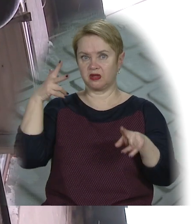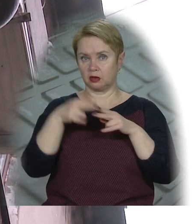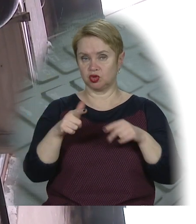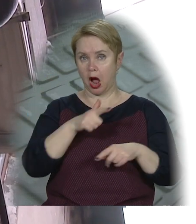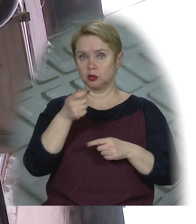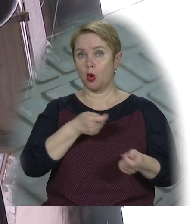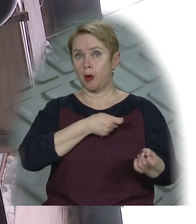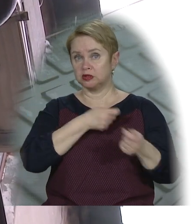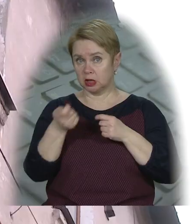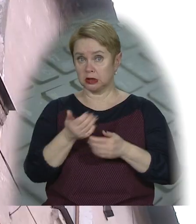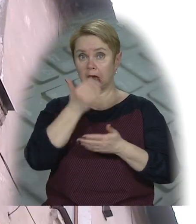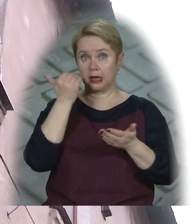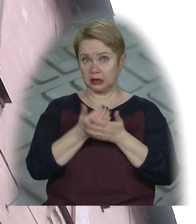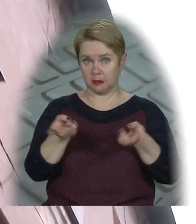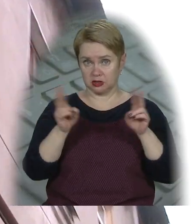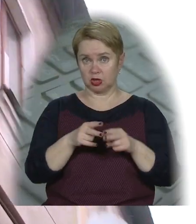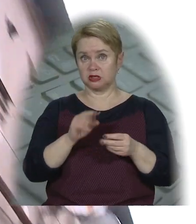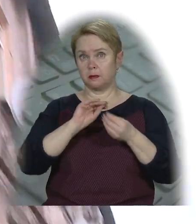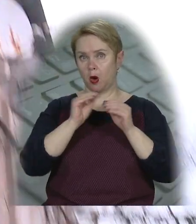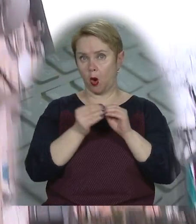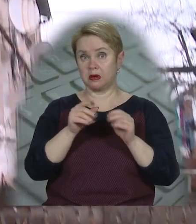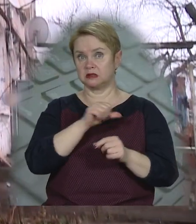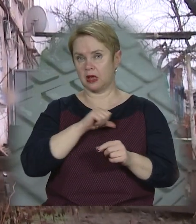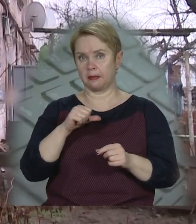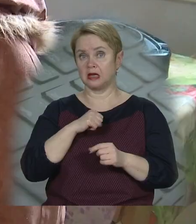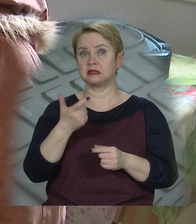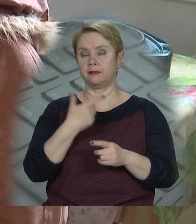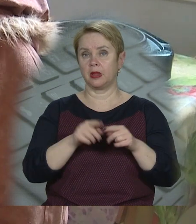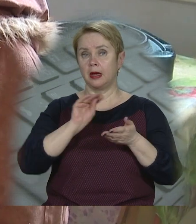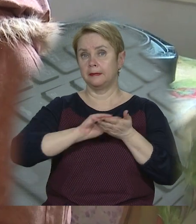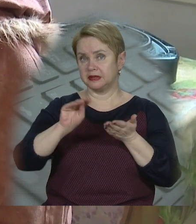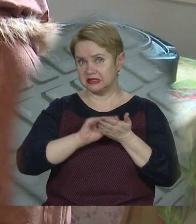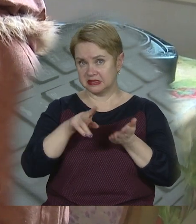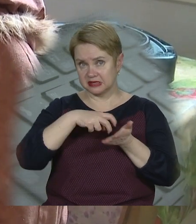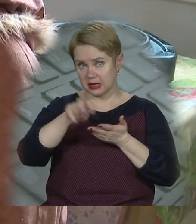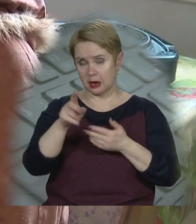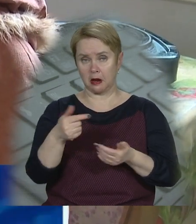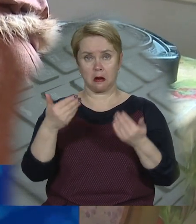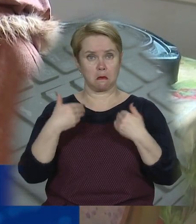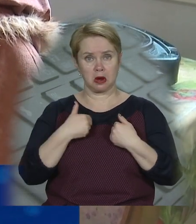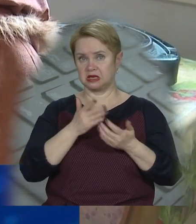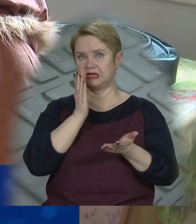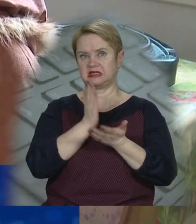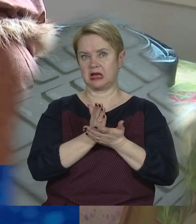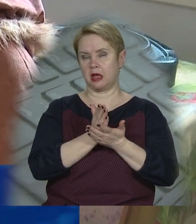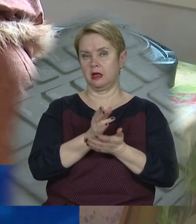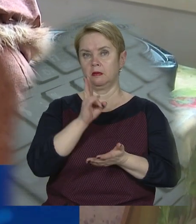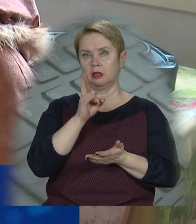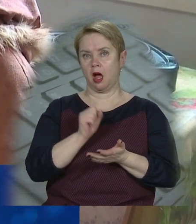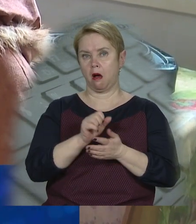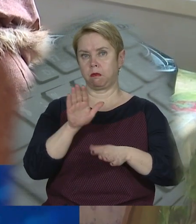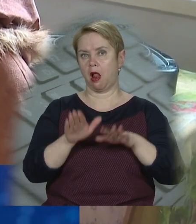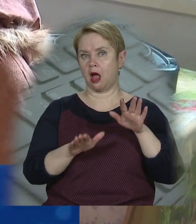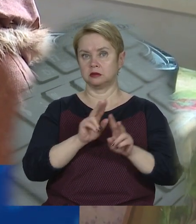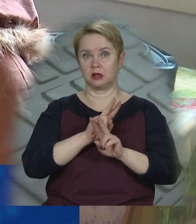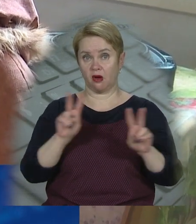відключення від газопостачання. І тепер залишилися з проблемою сам на сам. Писали, сказали, що ми не стоїмо на